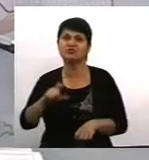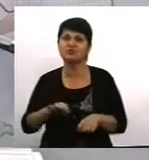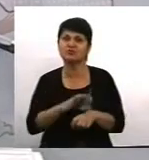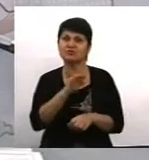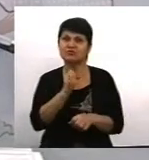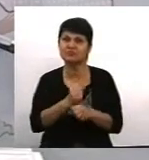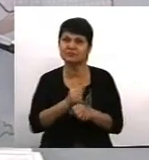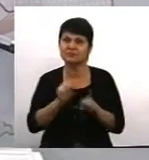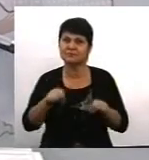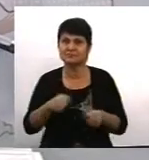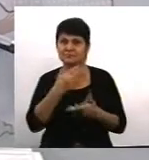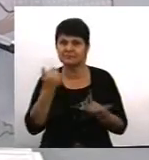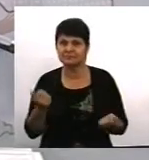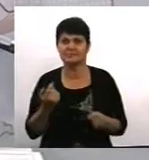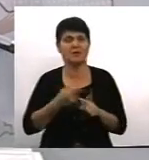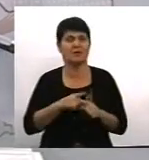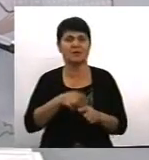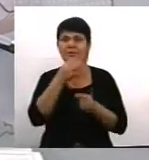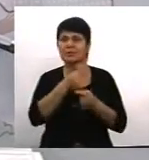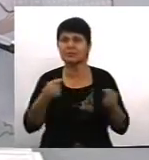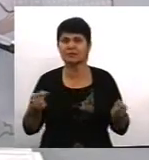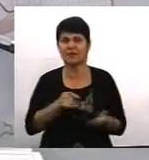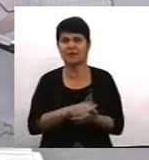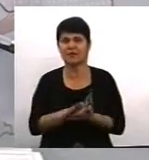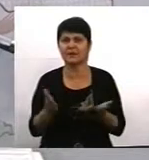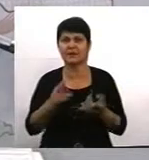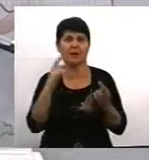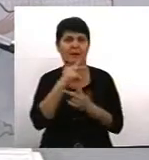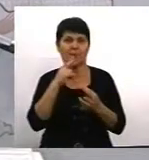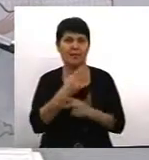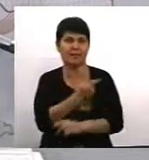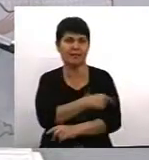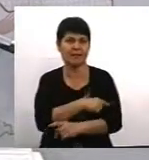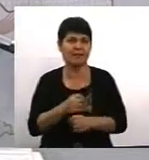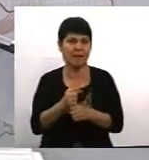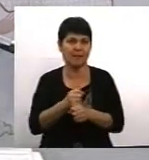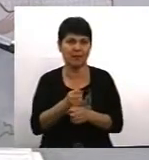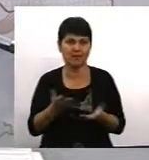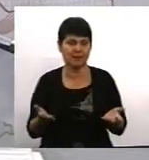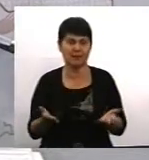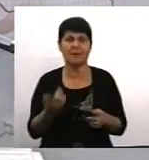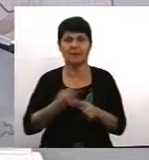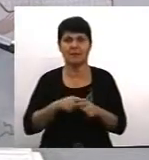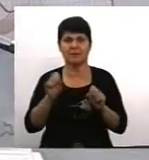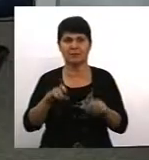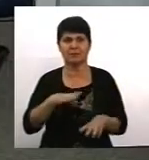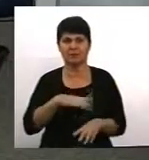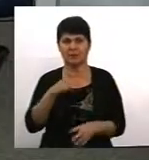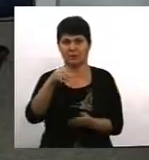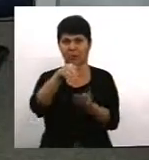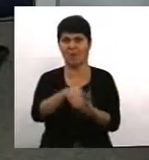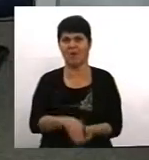може бути будь-що, навіть витрати на якісь медикаменти. Вибачте, але це можуть бути і витрати на поховання,